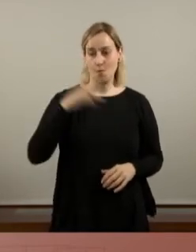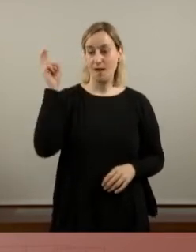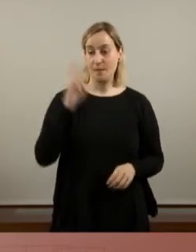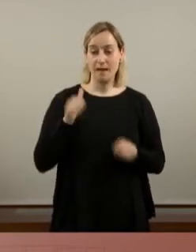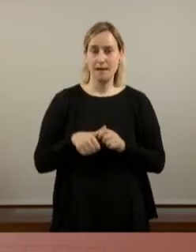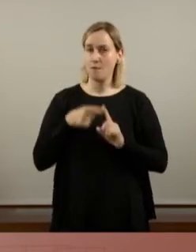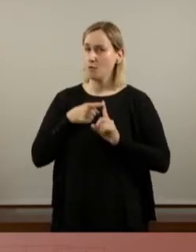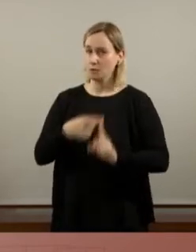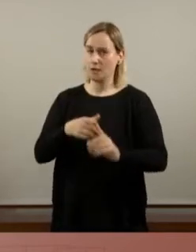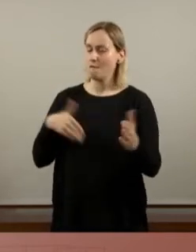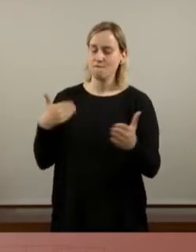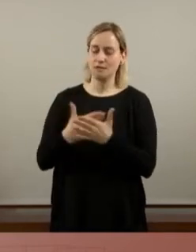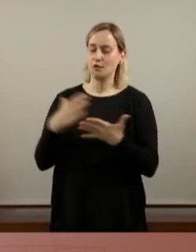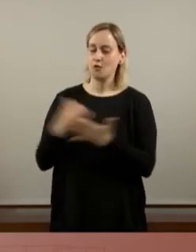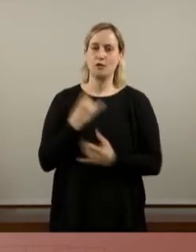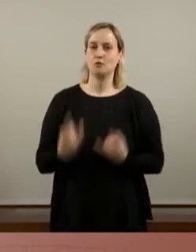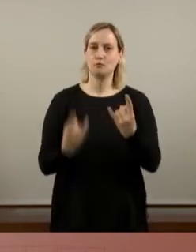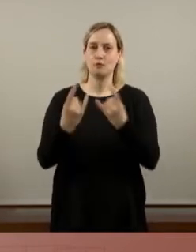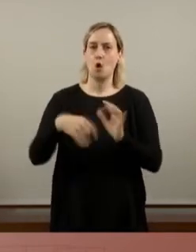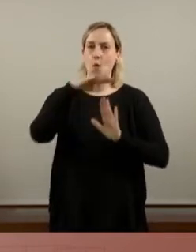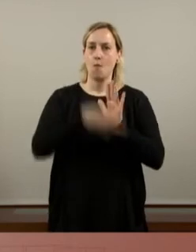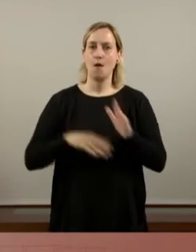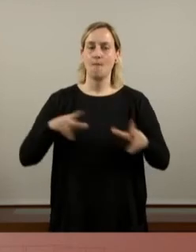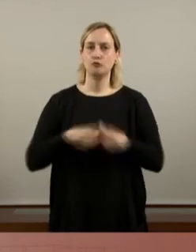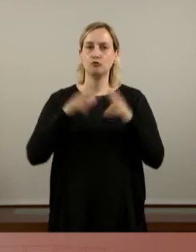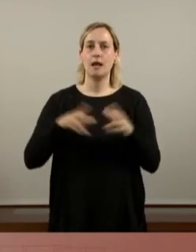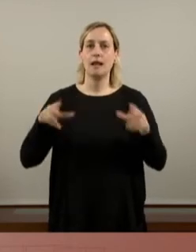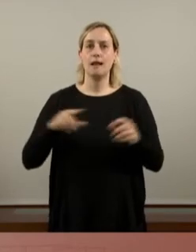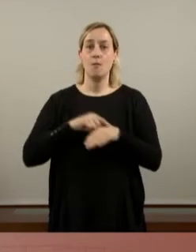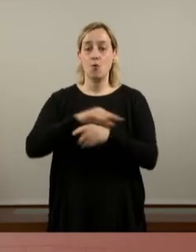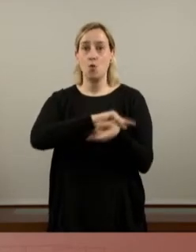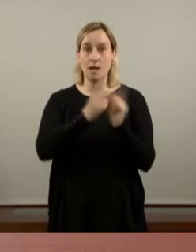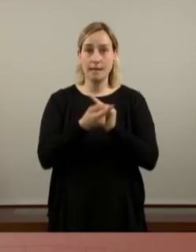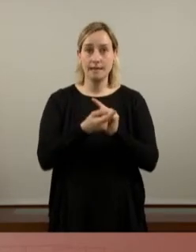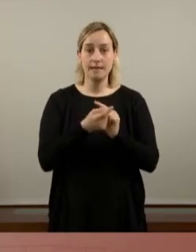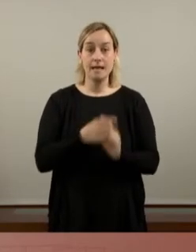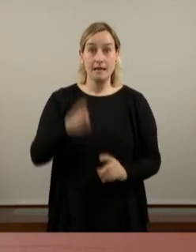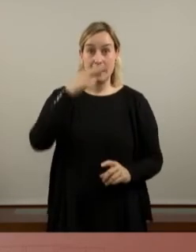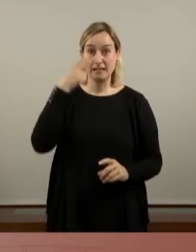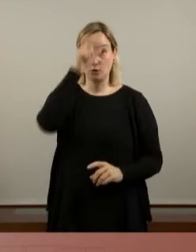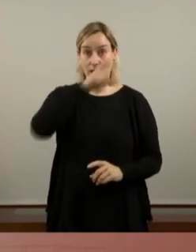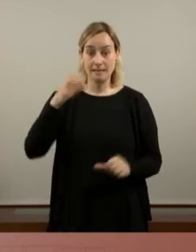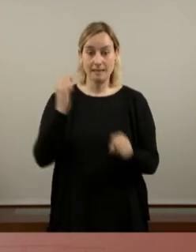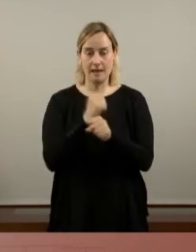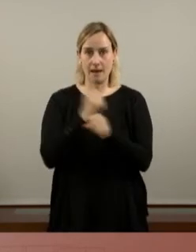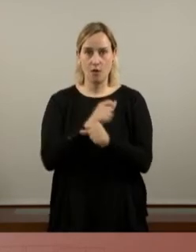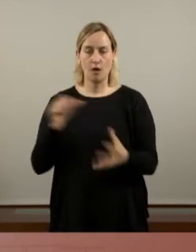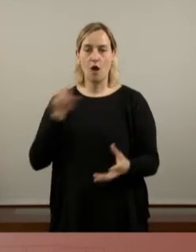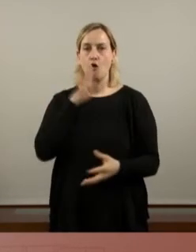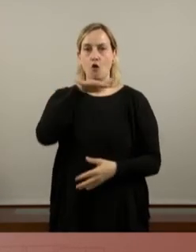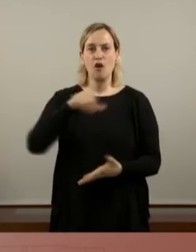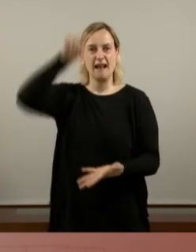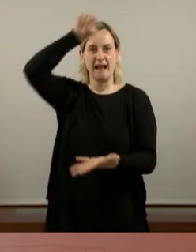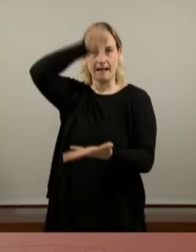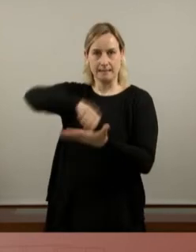conseqüències. Un programa social de canvi polític que situï els interessos de la gent treballadora al centre de